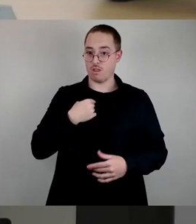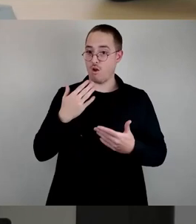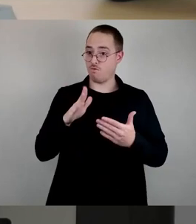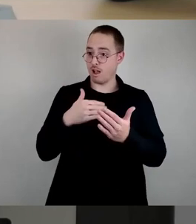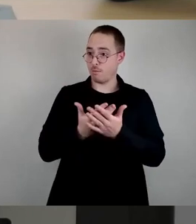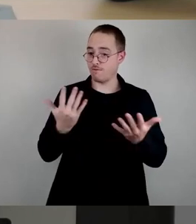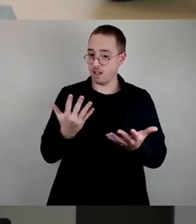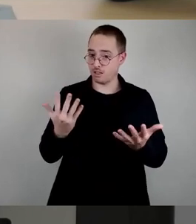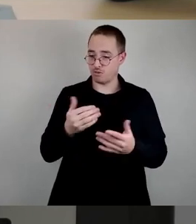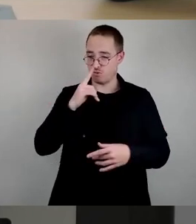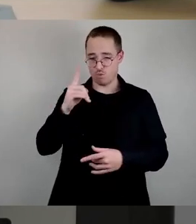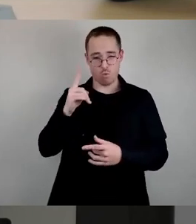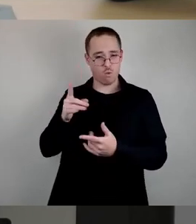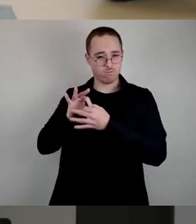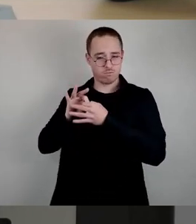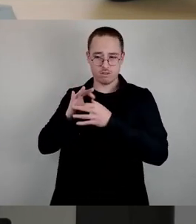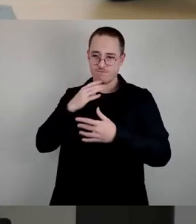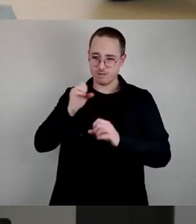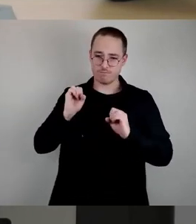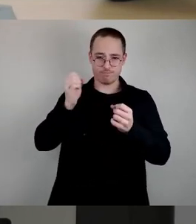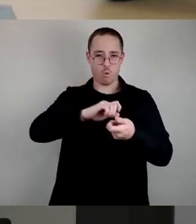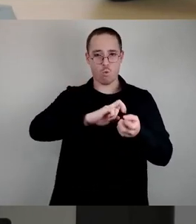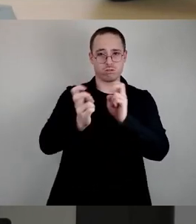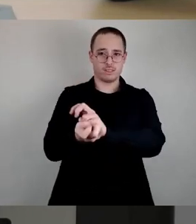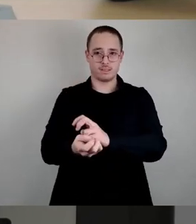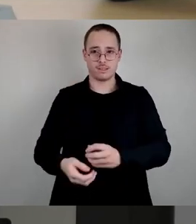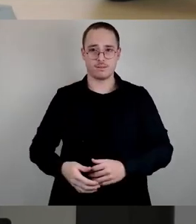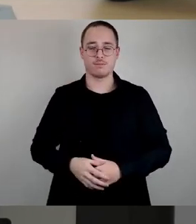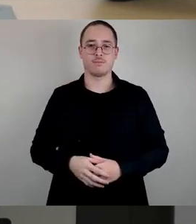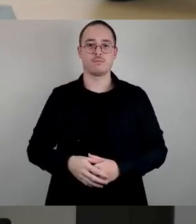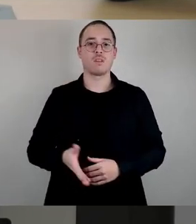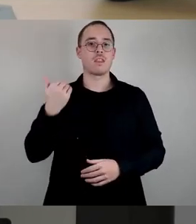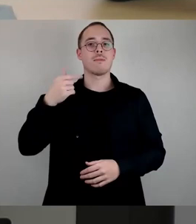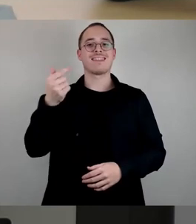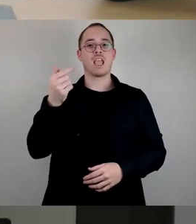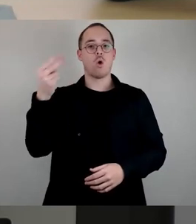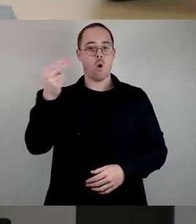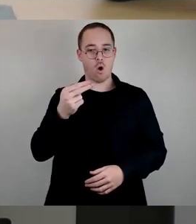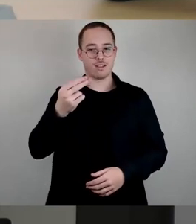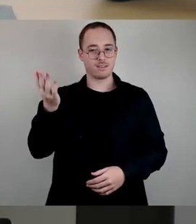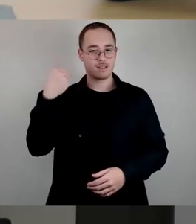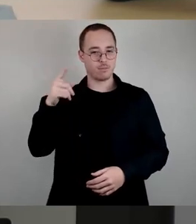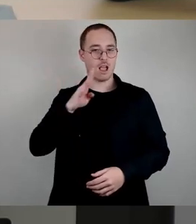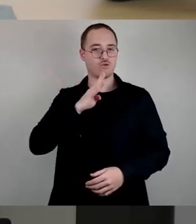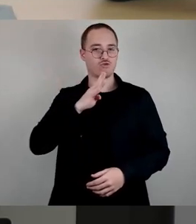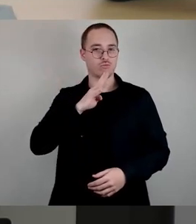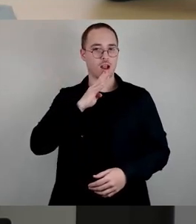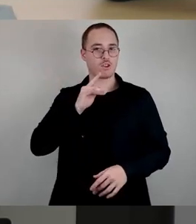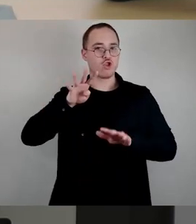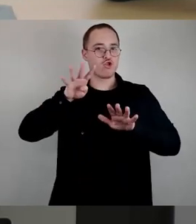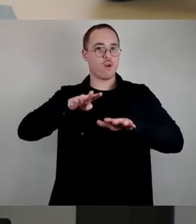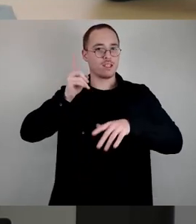Theodor Heuss rief in seiner Rundfunkansprache zur ersten Woche der Brüderlichkeit 1952 zur Tapferkeit auf.